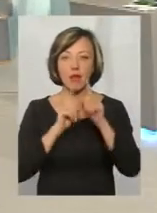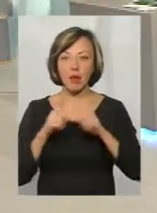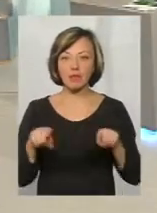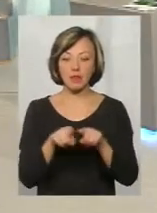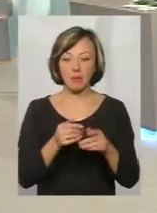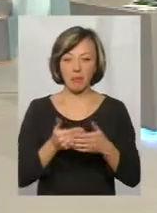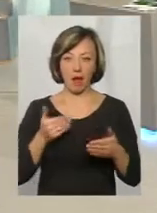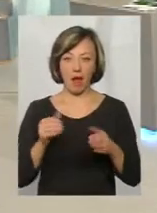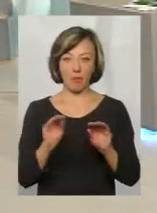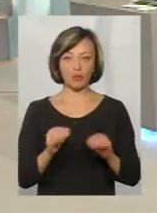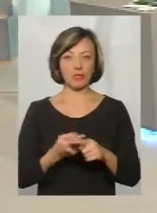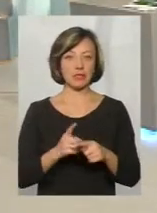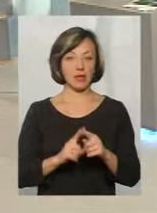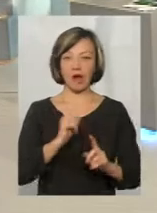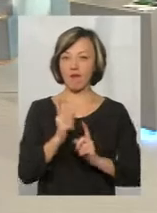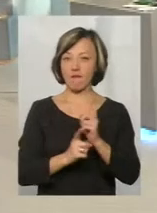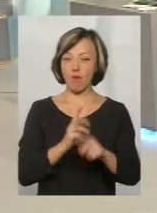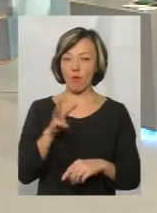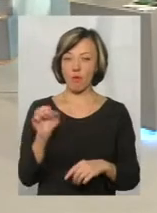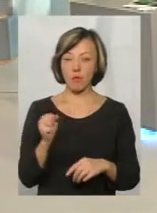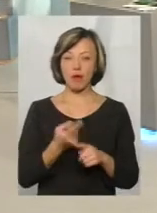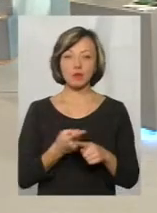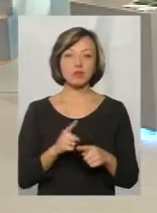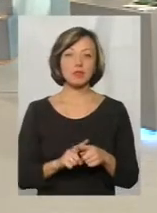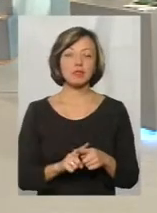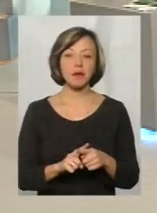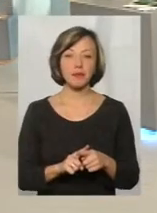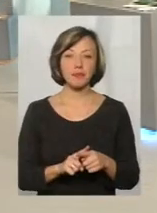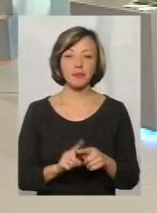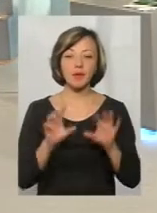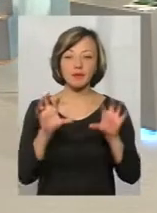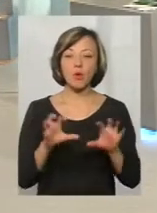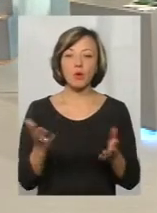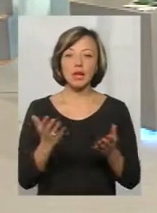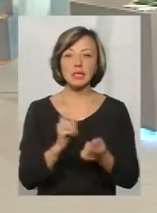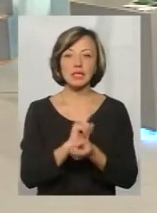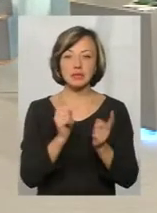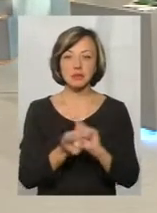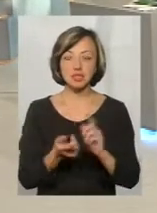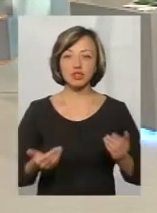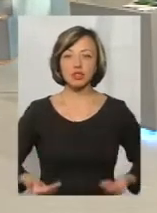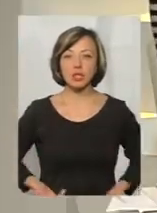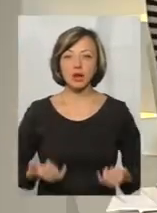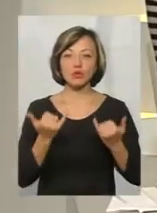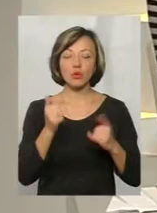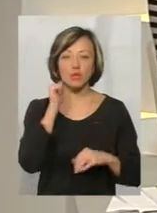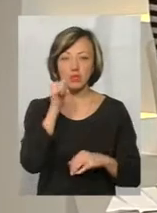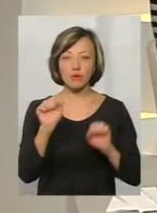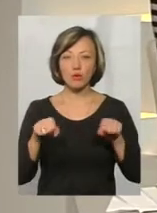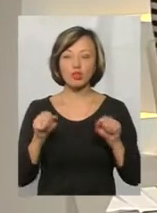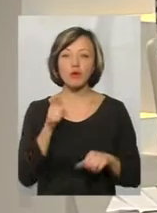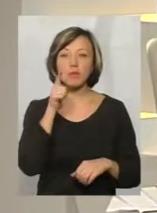преамбулою, що це реформа, що це закон, який змінить життя сьогодні, завтра, можливо,